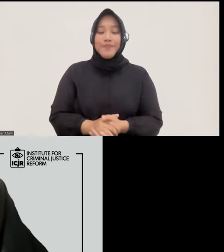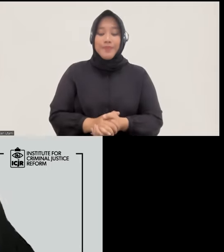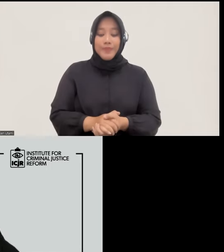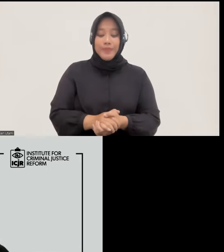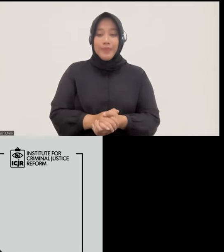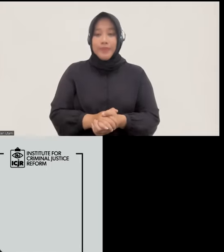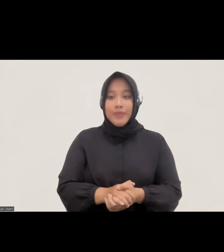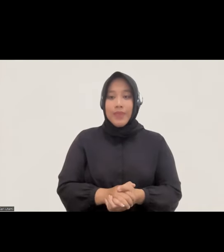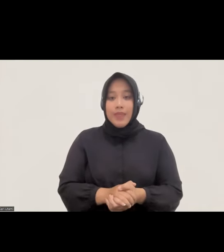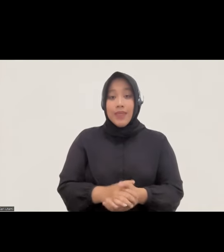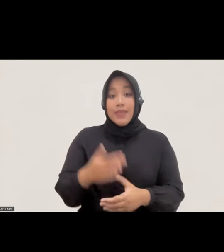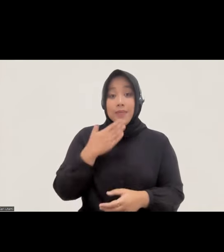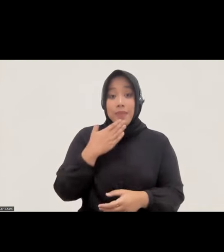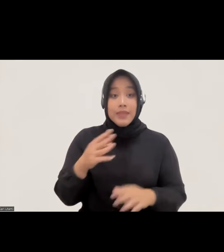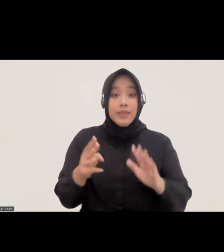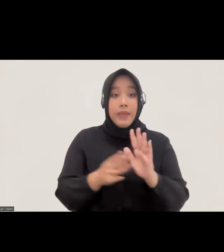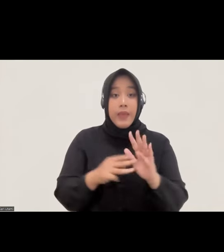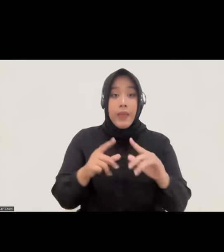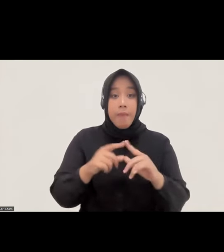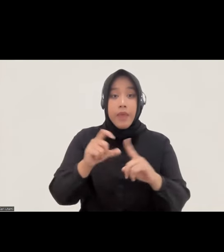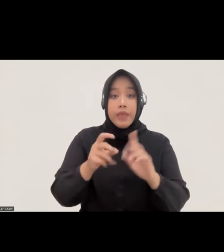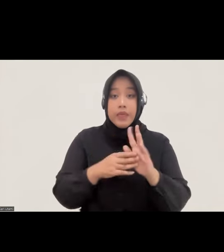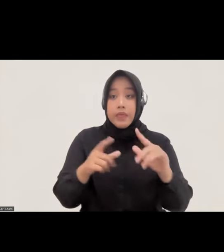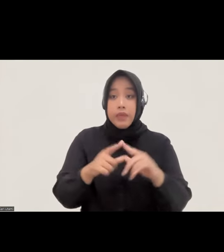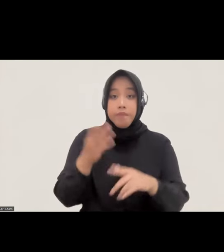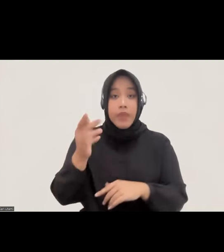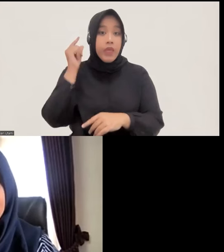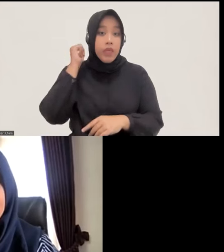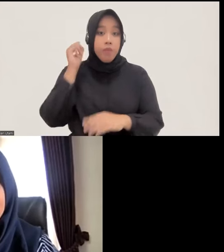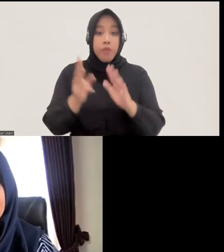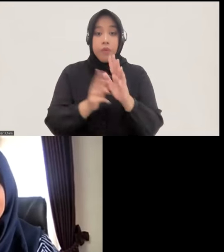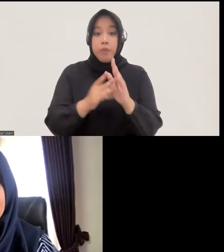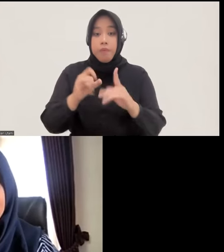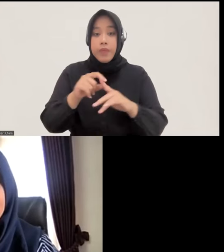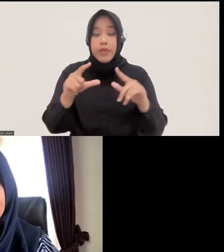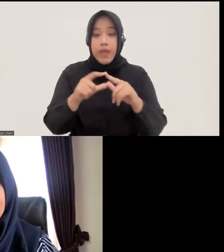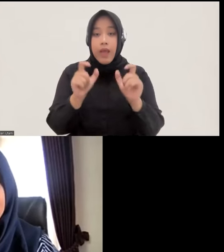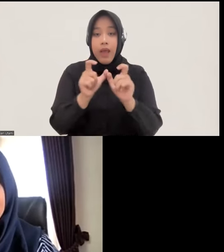terima kasih Mbak Majina Bu Milda saya persilakan untuk closing statement ini